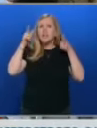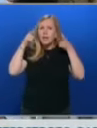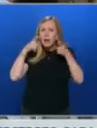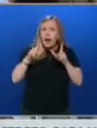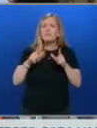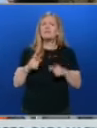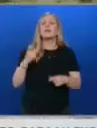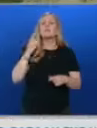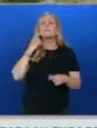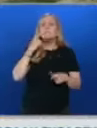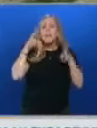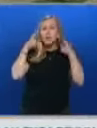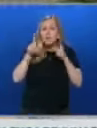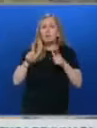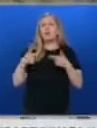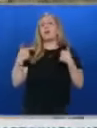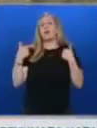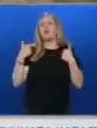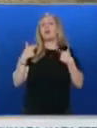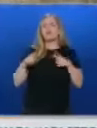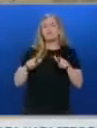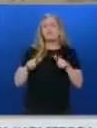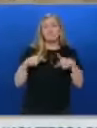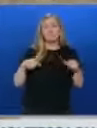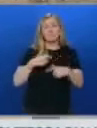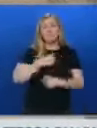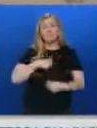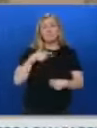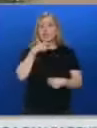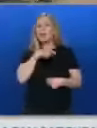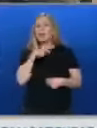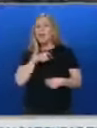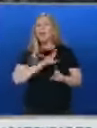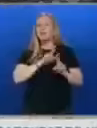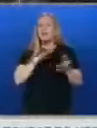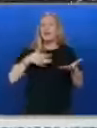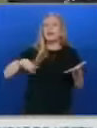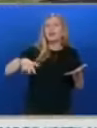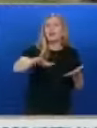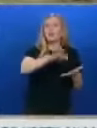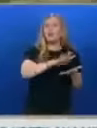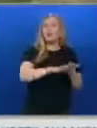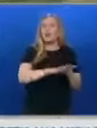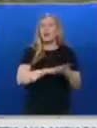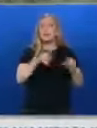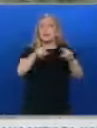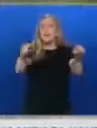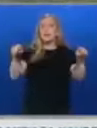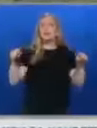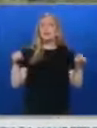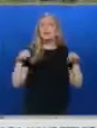бикове, биволи За съжаление те не бяха на територията на парцели които са